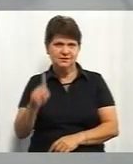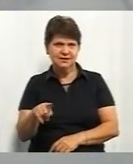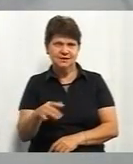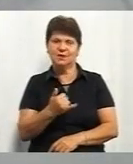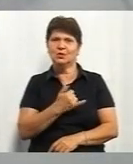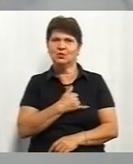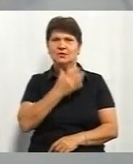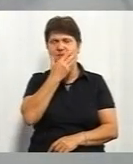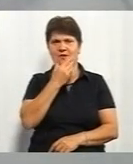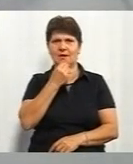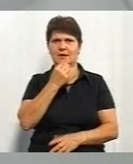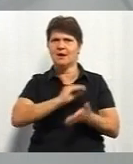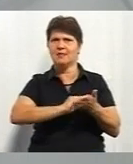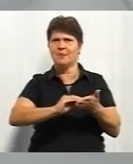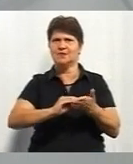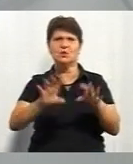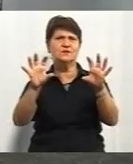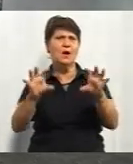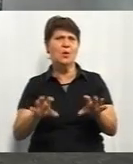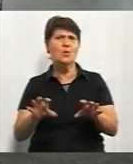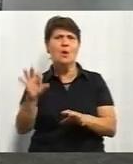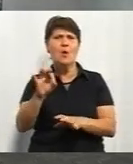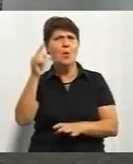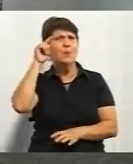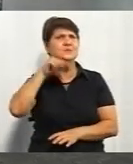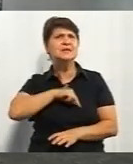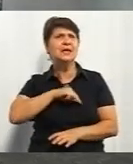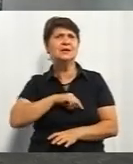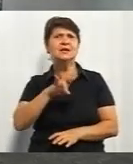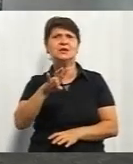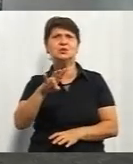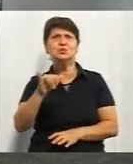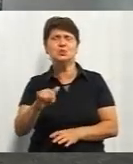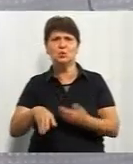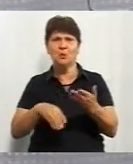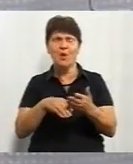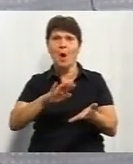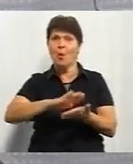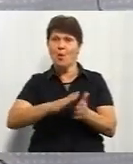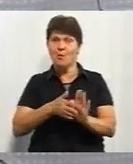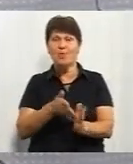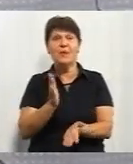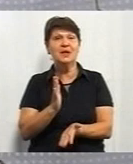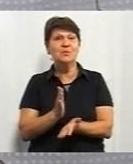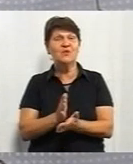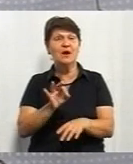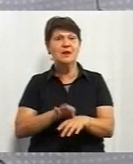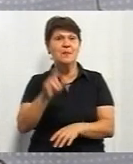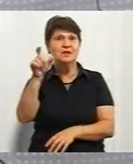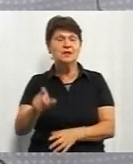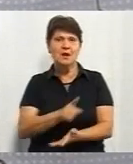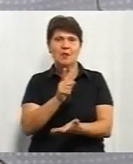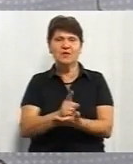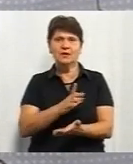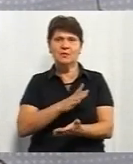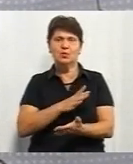гарно прописано в законі про психіатичну допомогу. Умови перебування пацієнта повинні бути